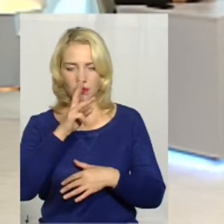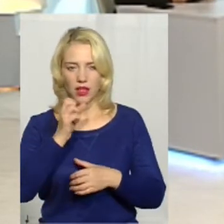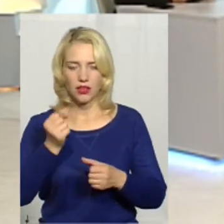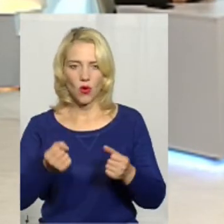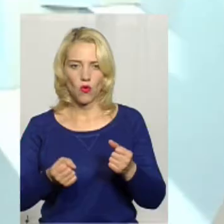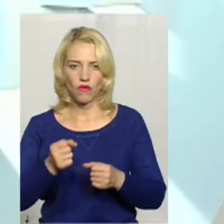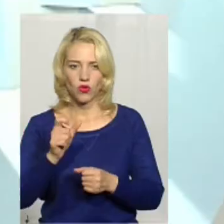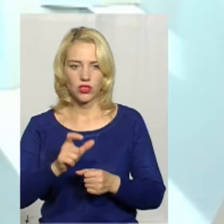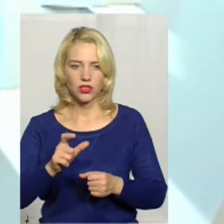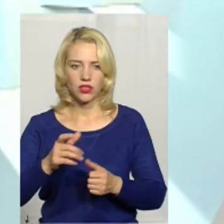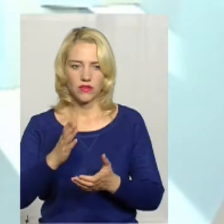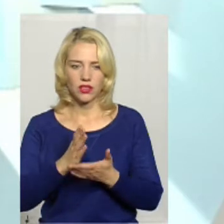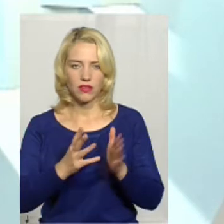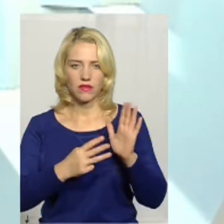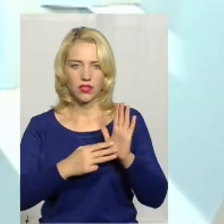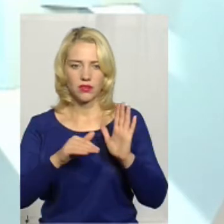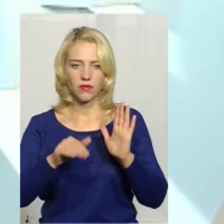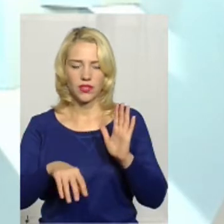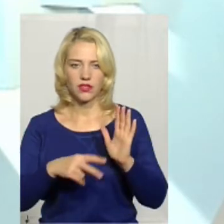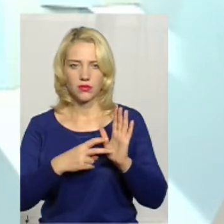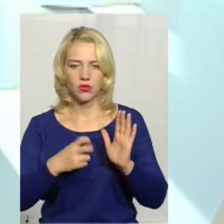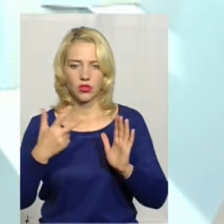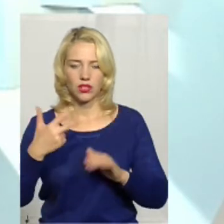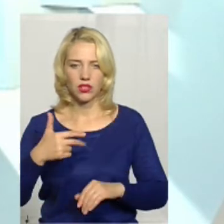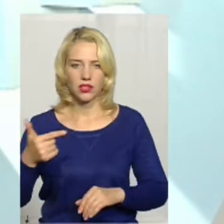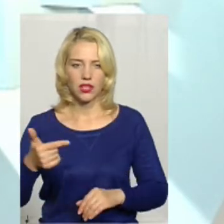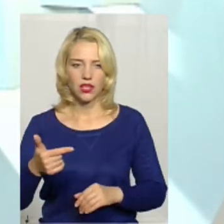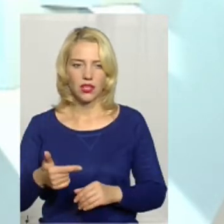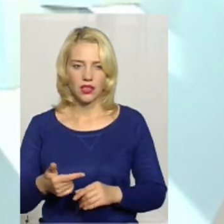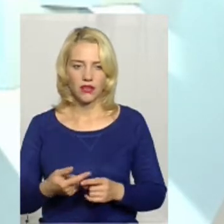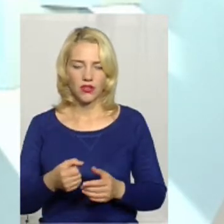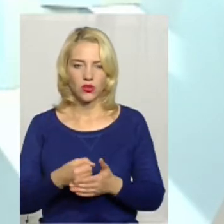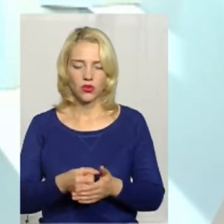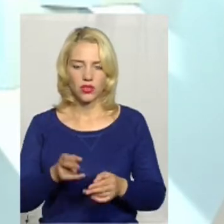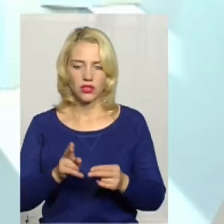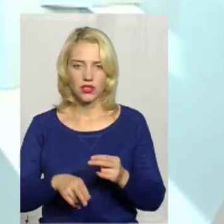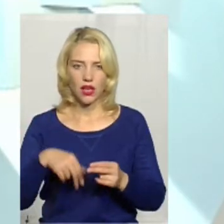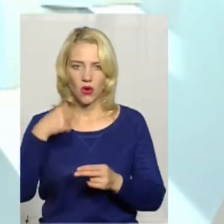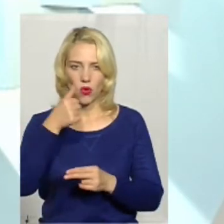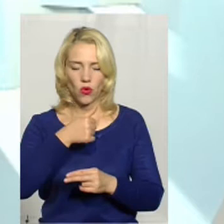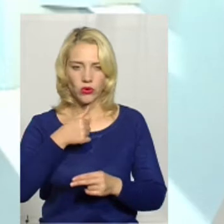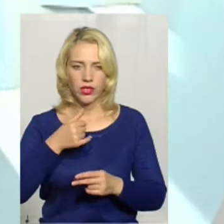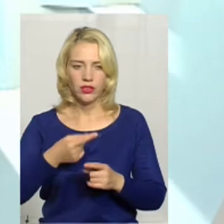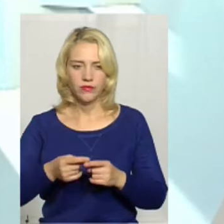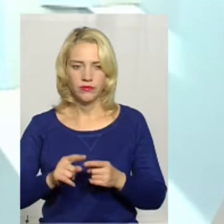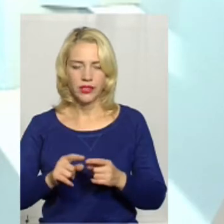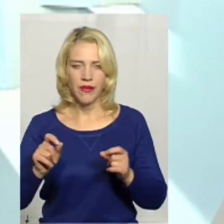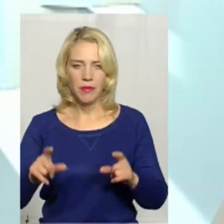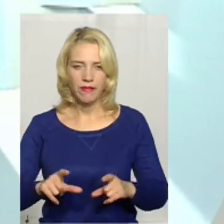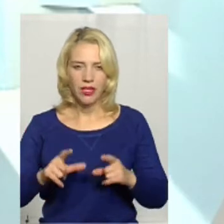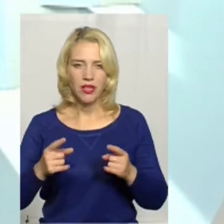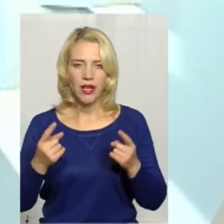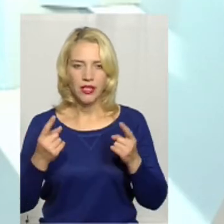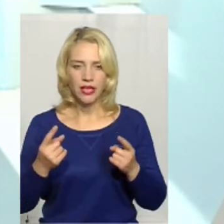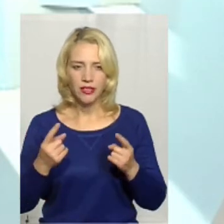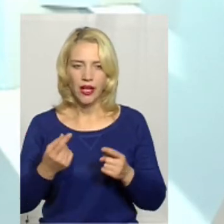у нас склала 8 730 гривень до кінця року, і це значне підвищення,